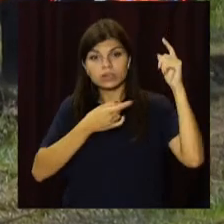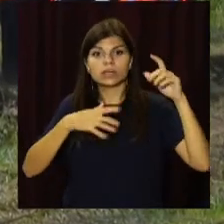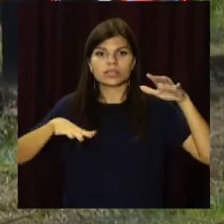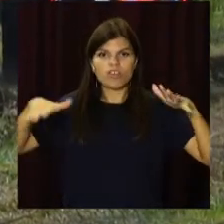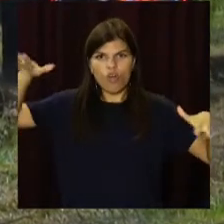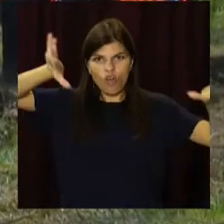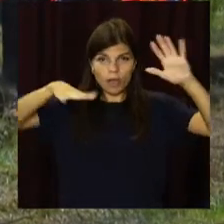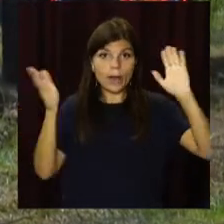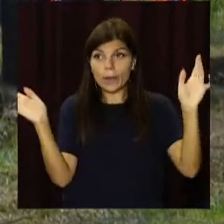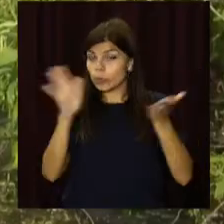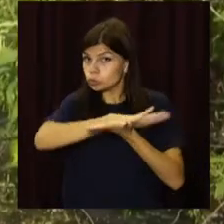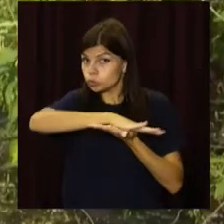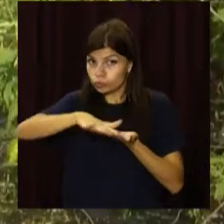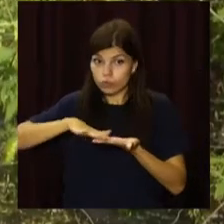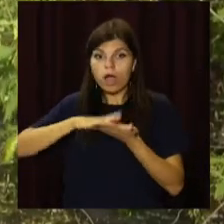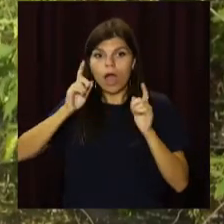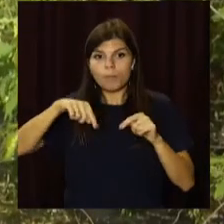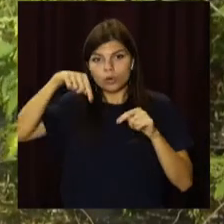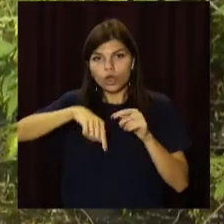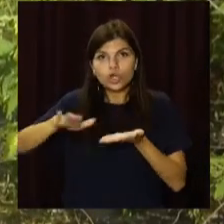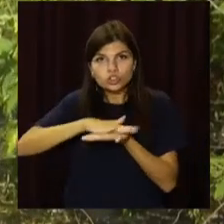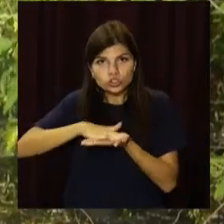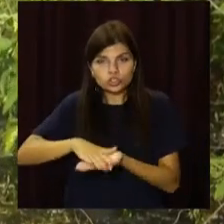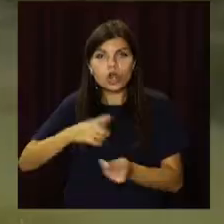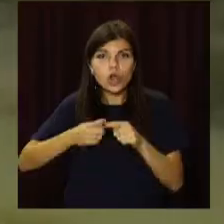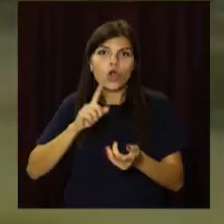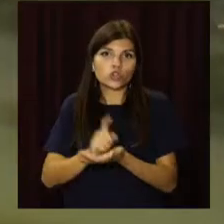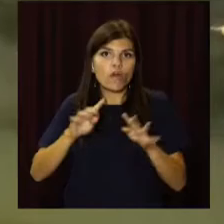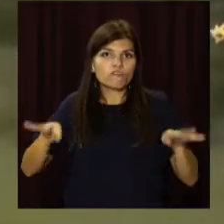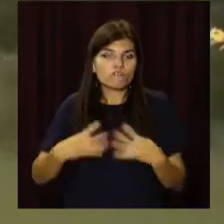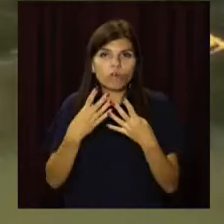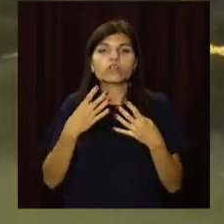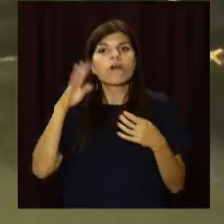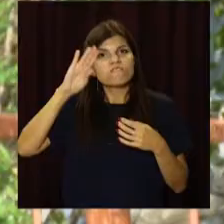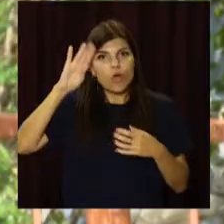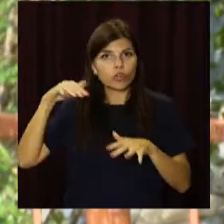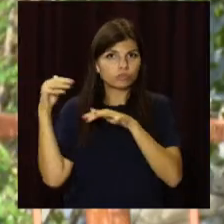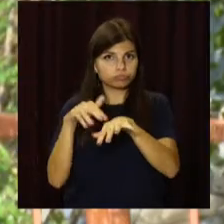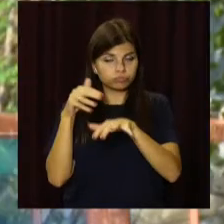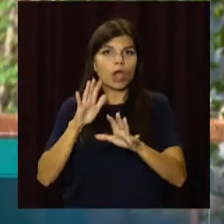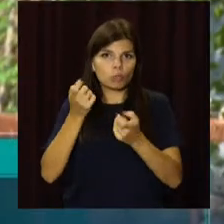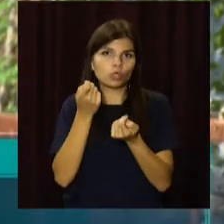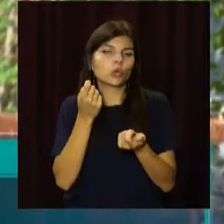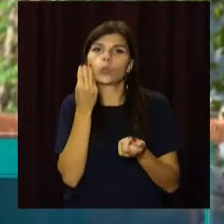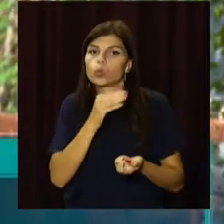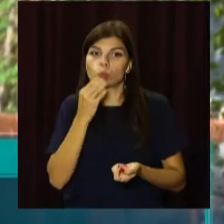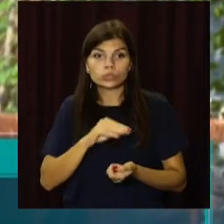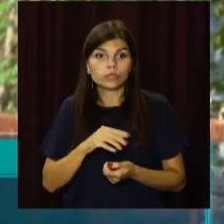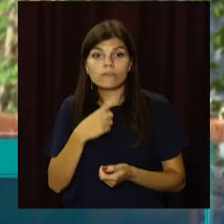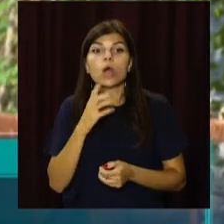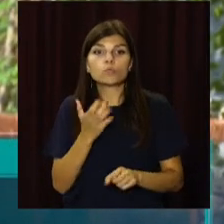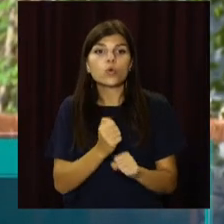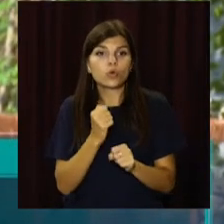почнуть розчищати і поглиблювати дно каналу. Це має відновити рух води, стверджують фахівці. Буде виконувати